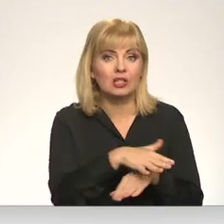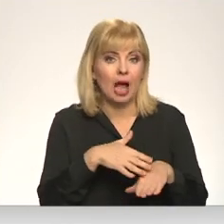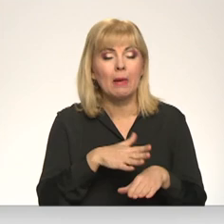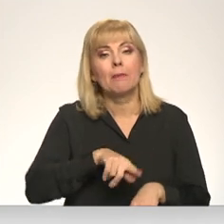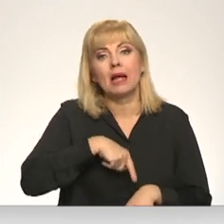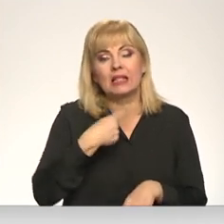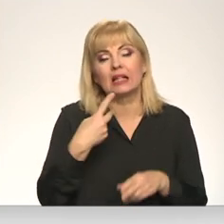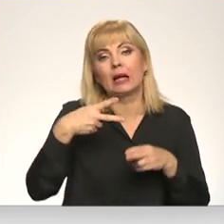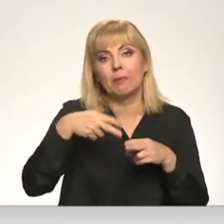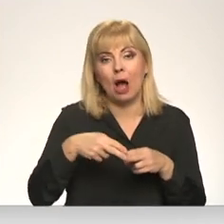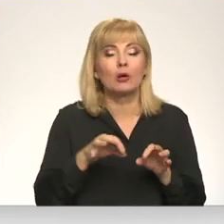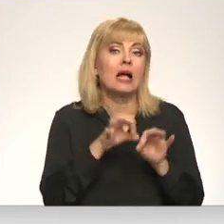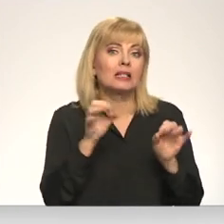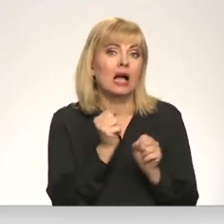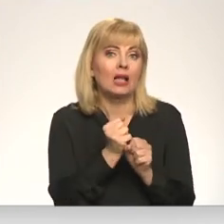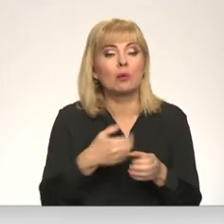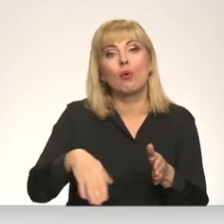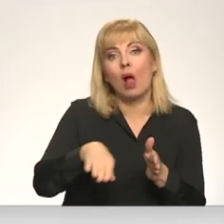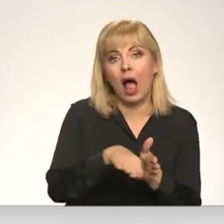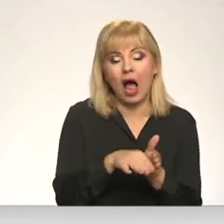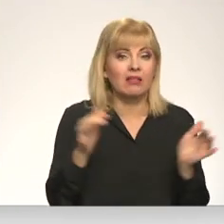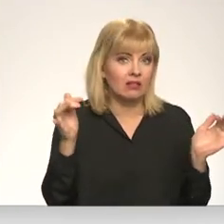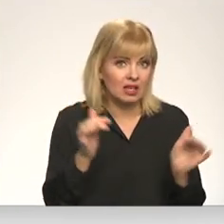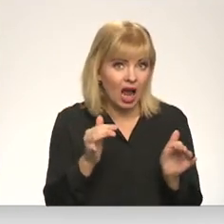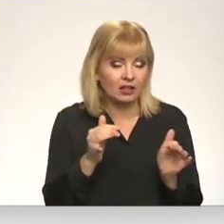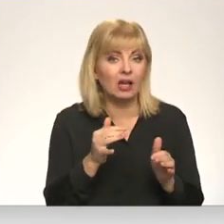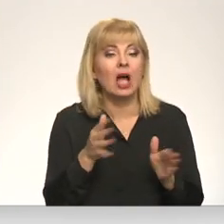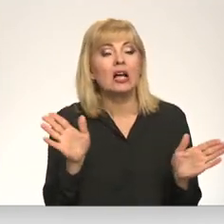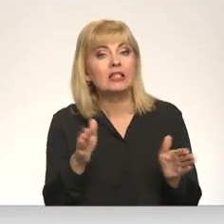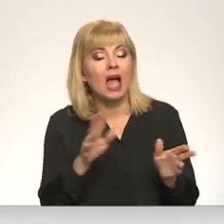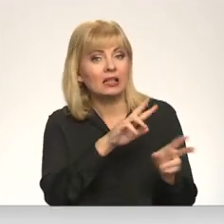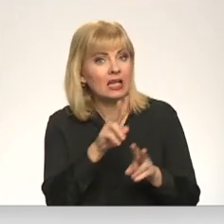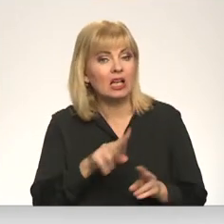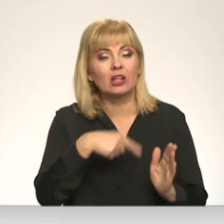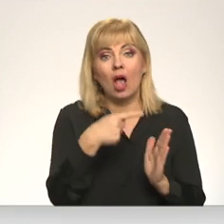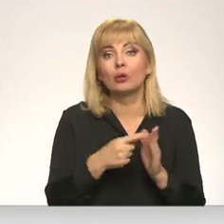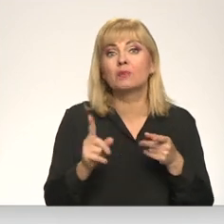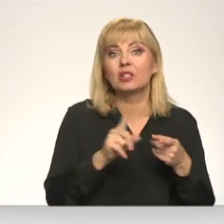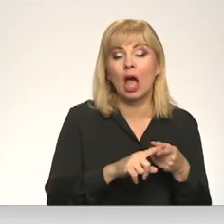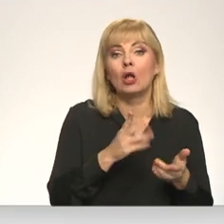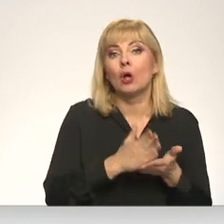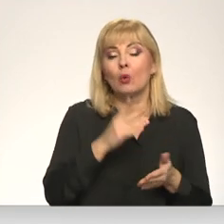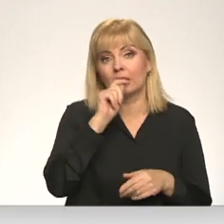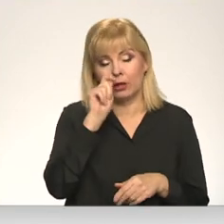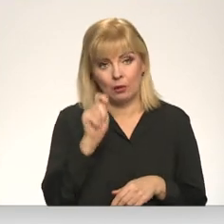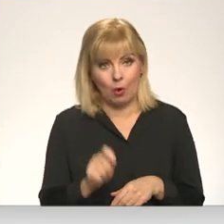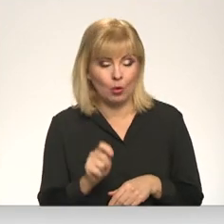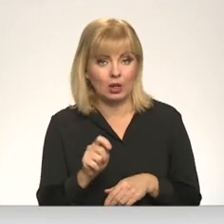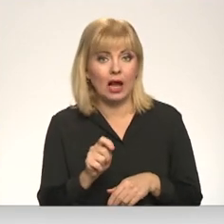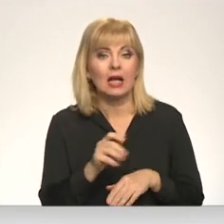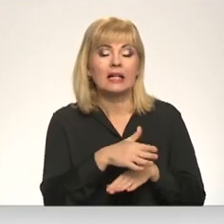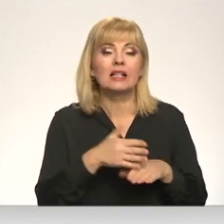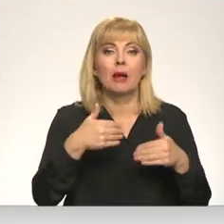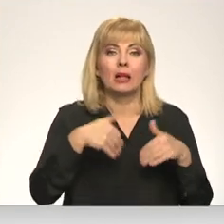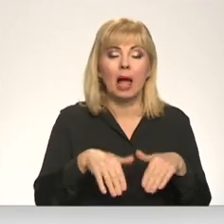pēc ilgāk pārtraukumu sāka darbu klātienē. Vairāk no sēdējas skatāmajiem jautājumiem bija saistīta ar notikumiem Ukrainā. Un plašāk par Sējumā